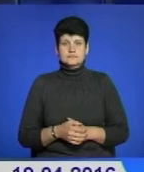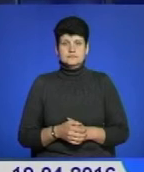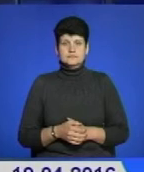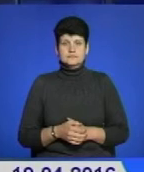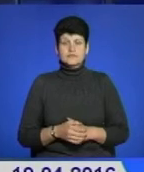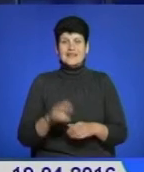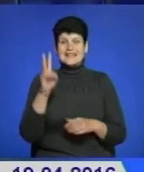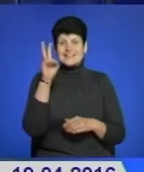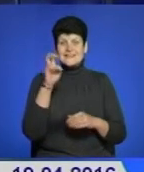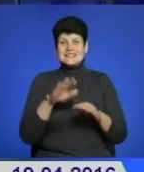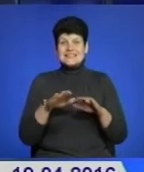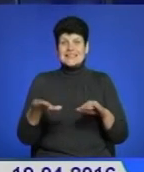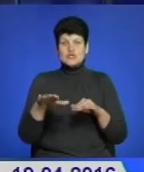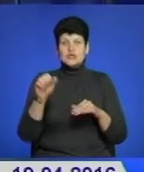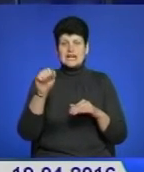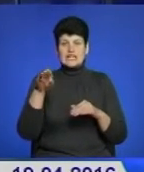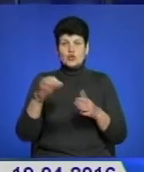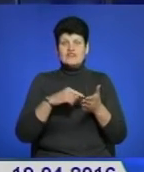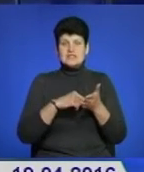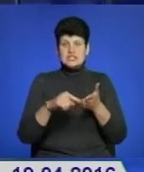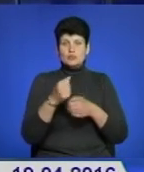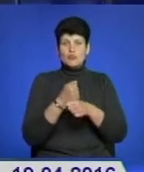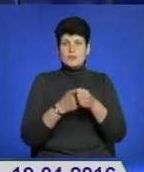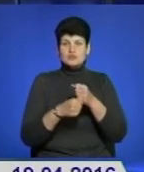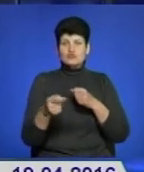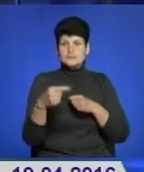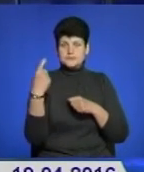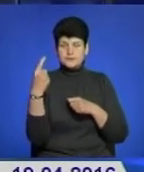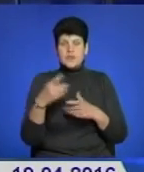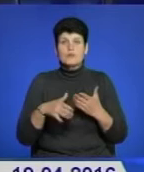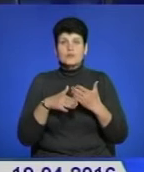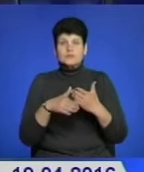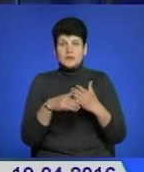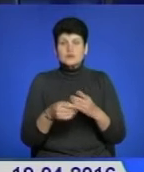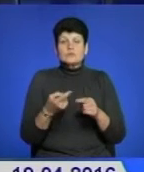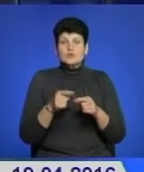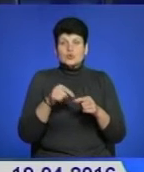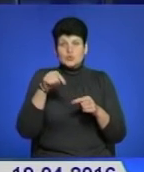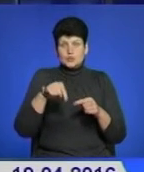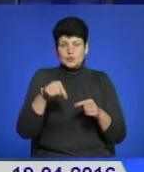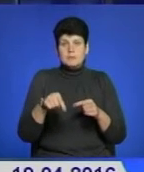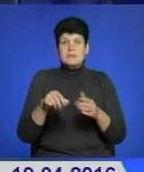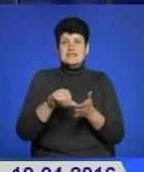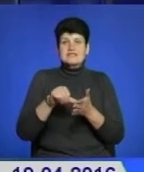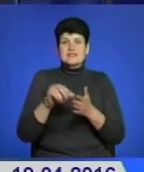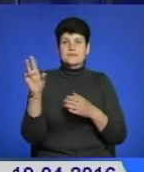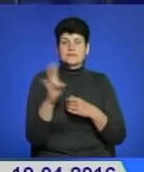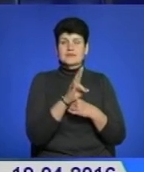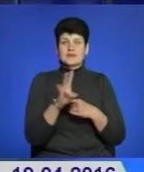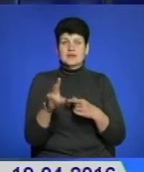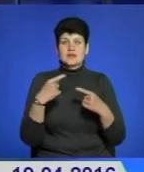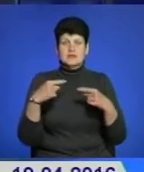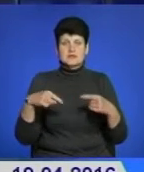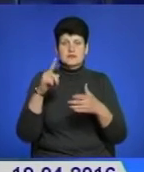200 дітей із зони АТО візначатимуть Великдень на Тернопільщині, сприятимуть перебуванню малечі в області, представники духовенства та релігійних